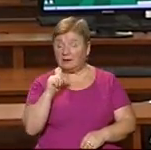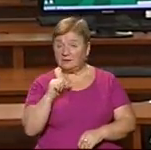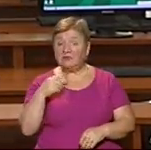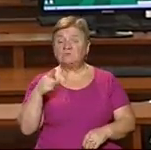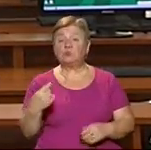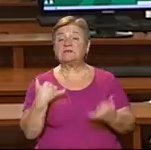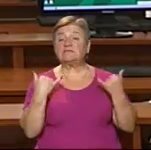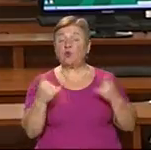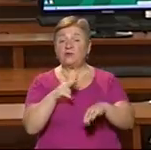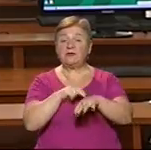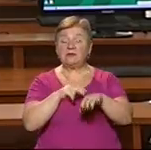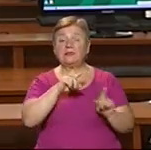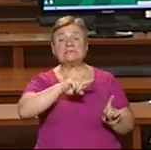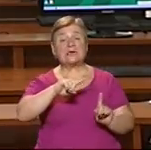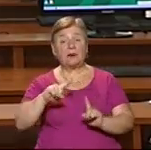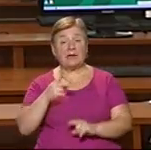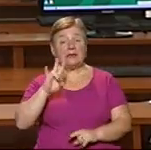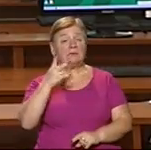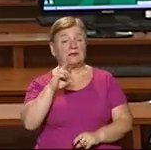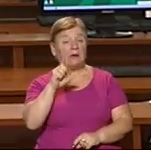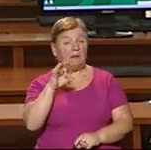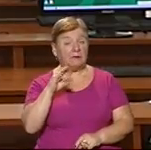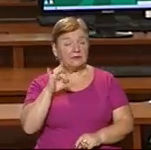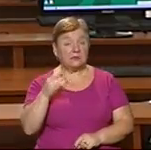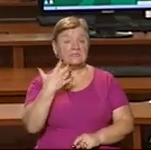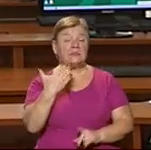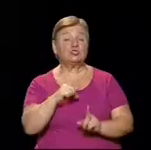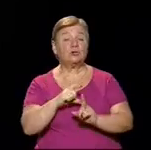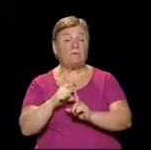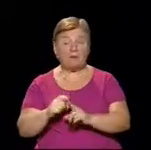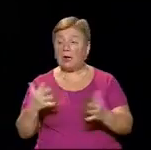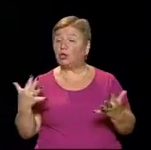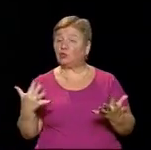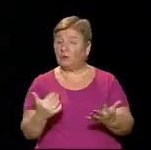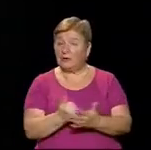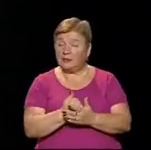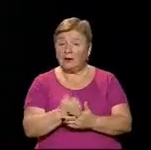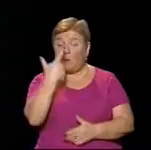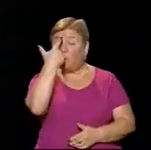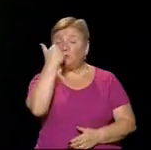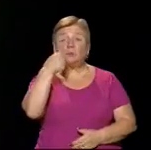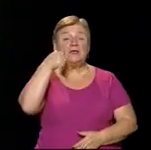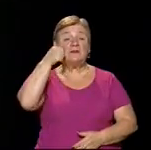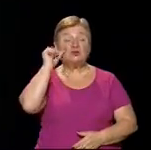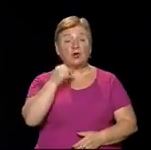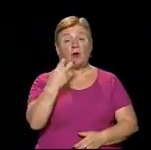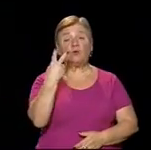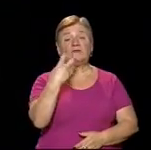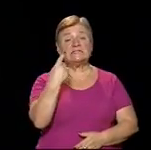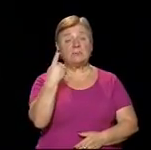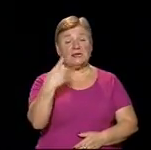підтвердила речниця ДСНС на Закарпаті Наталія Батир За її словами, до рятувальників надійшло повідомлення вчора о 21